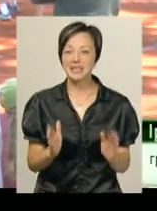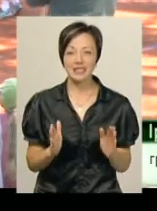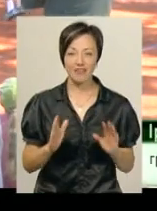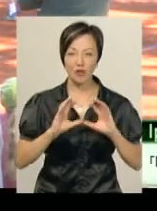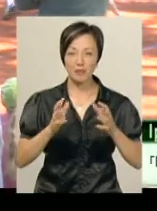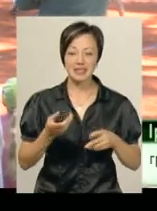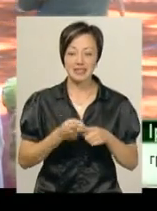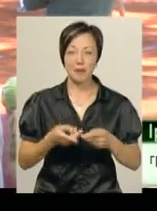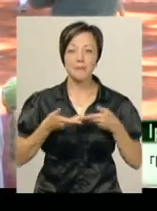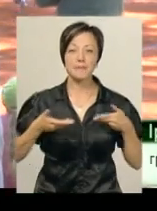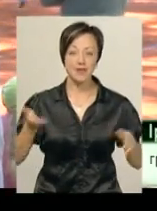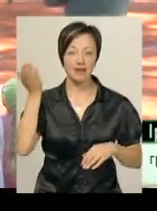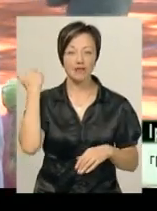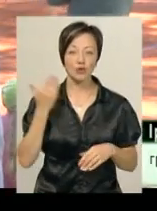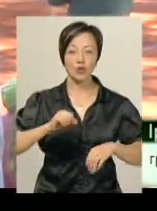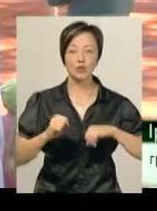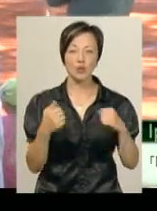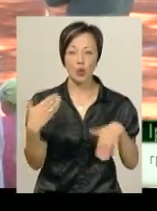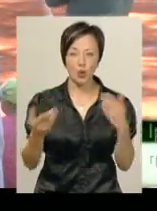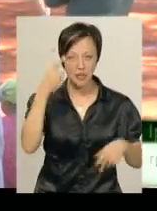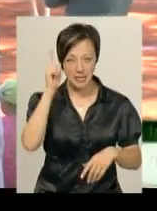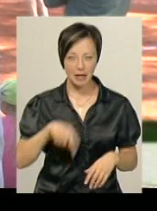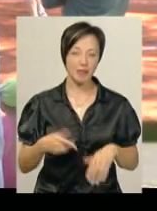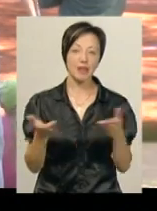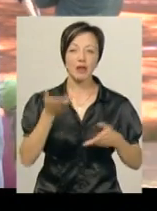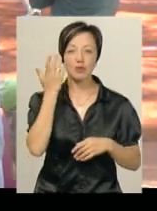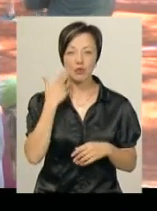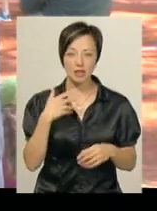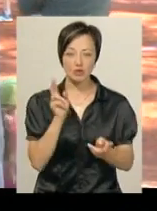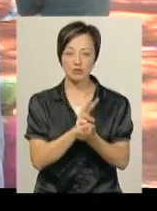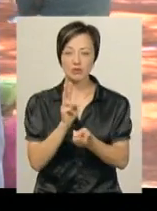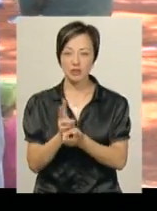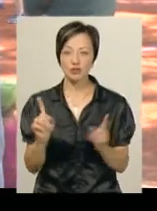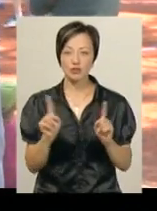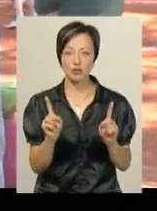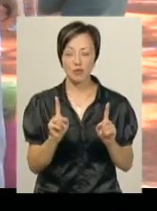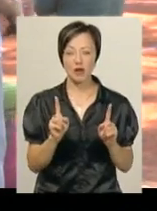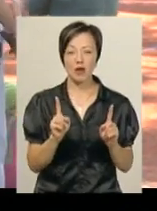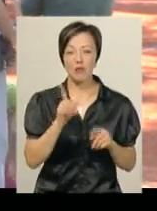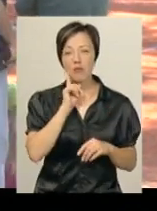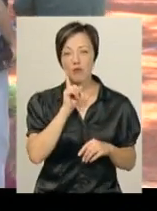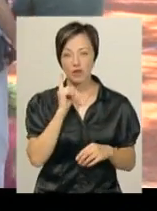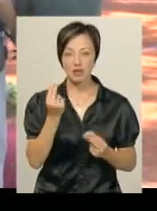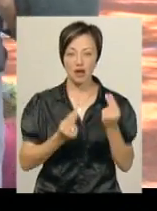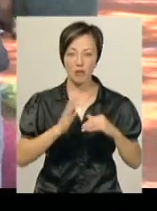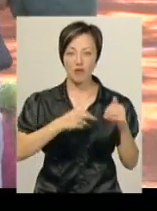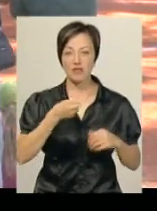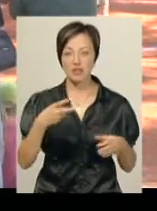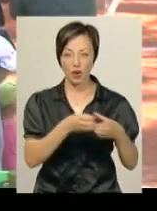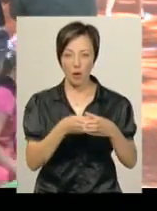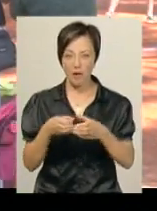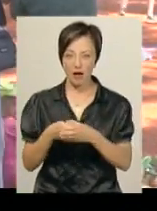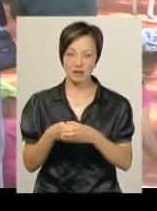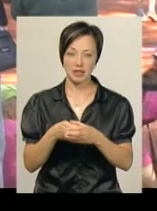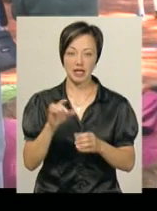це ми дуже давно всі друг друга знаємо, десь колись пересікалися, ще по молодості грали в професійних командах.